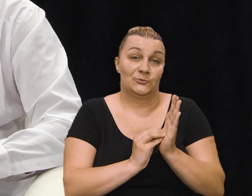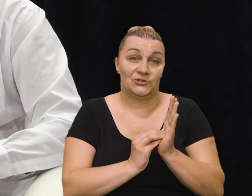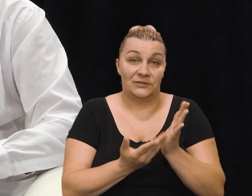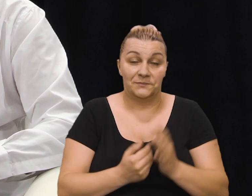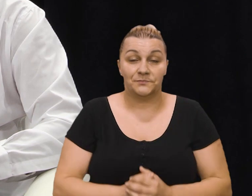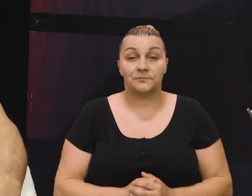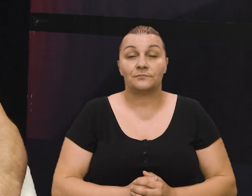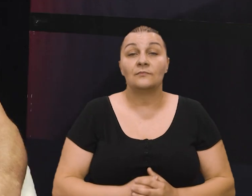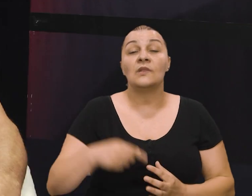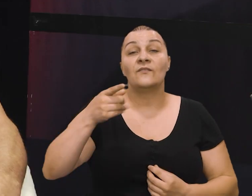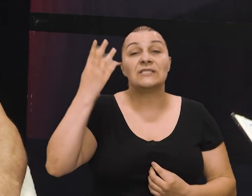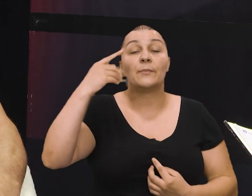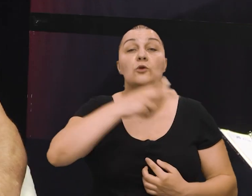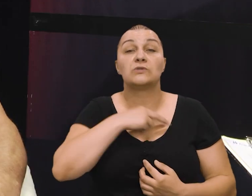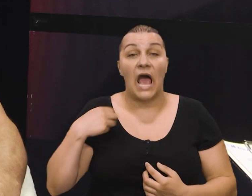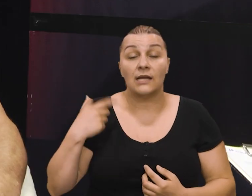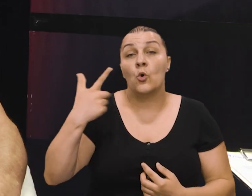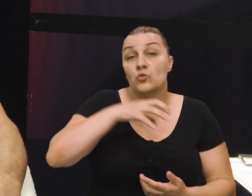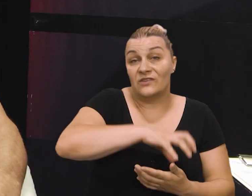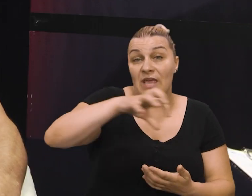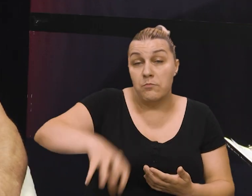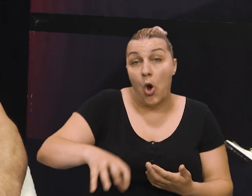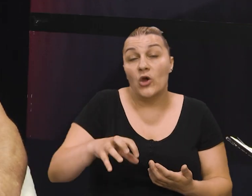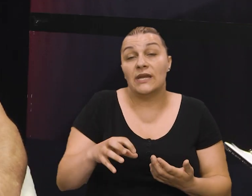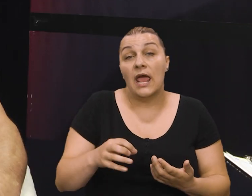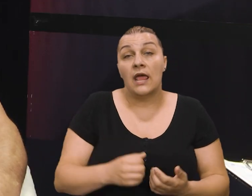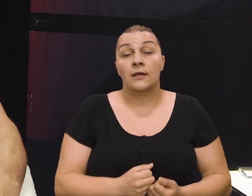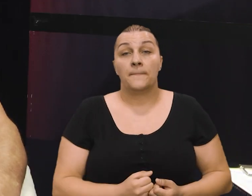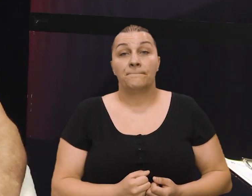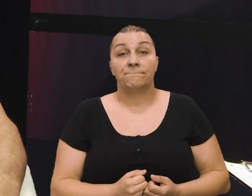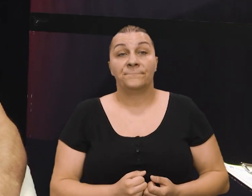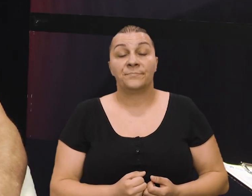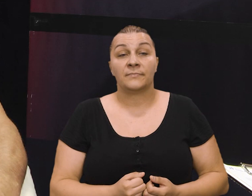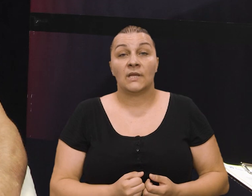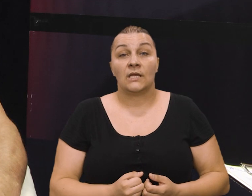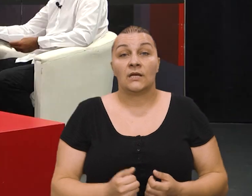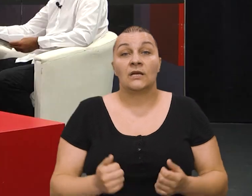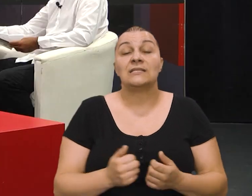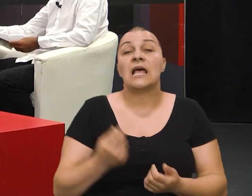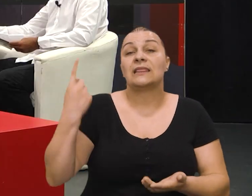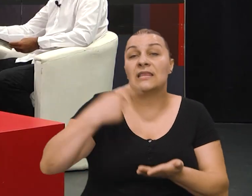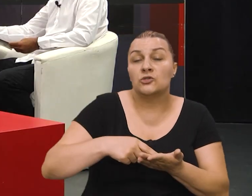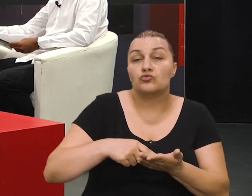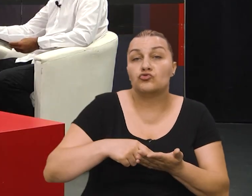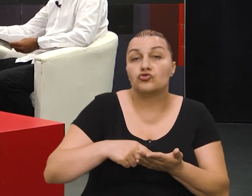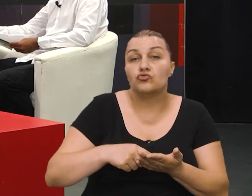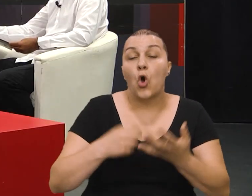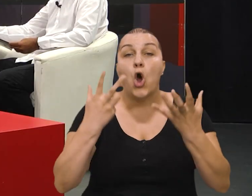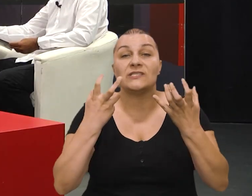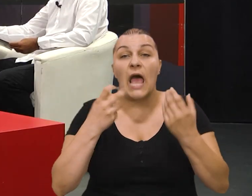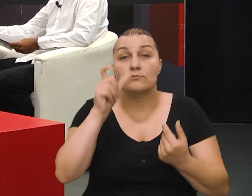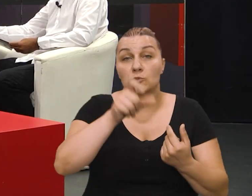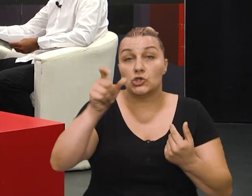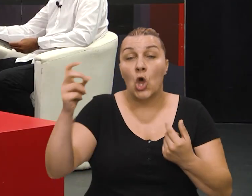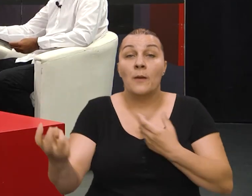postojeni u Zagrebu u dvije bojne, ako se ne varam, Pukovića sa 1800